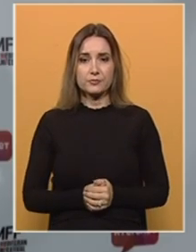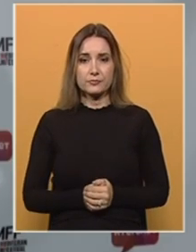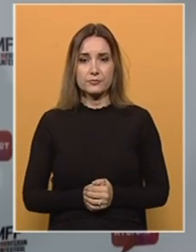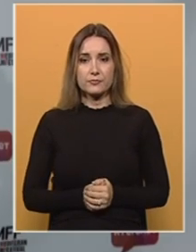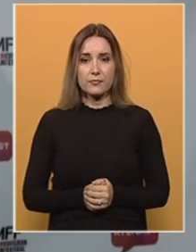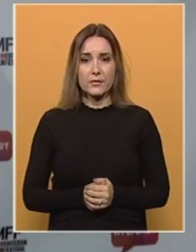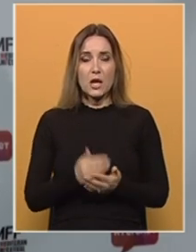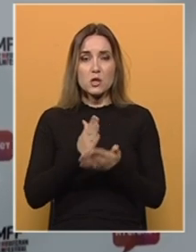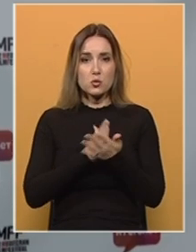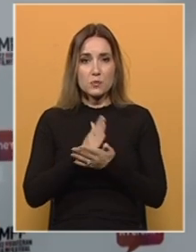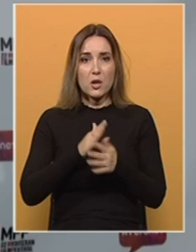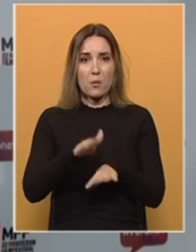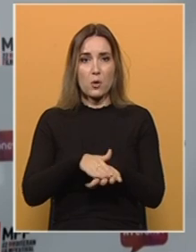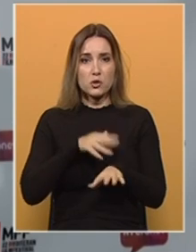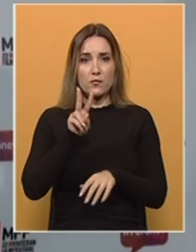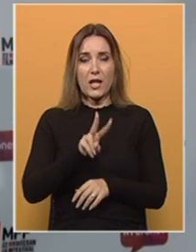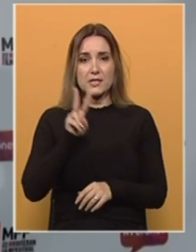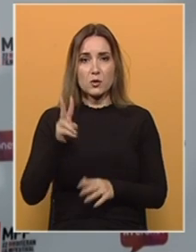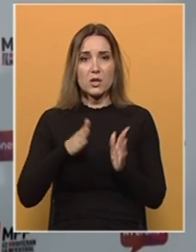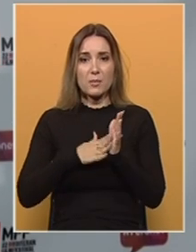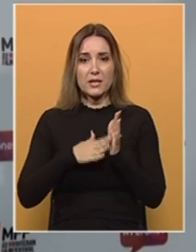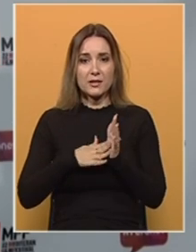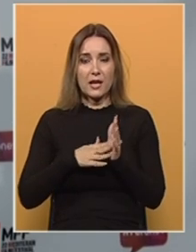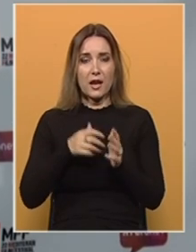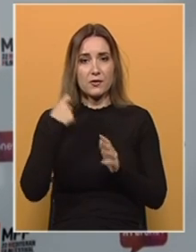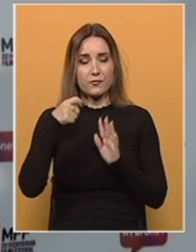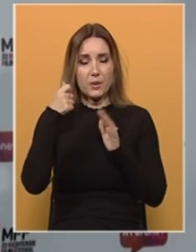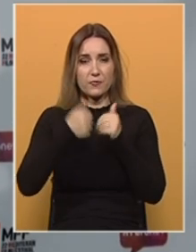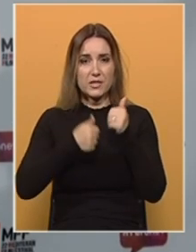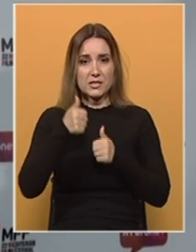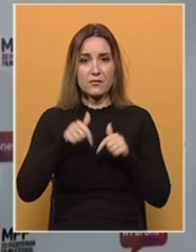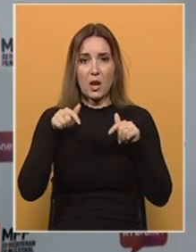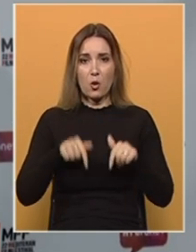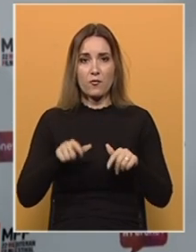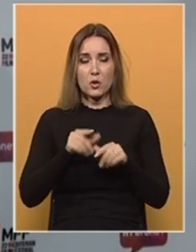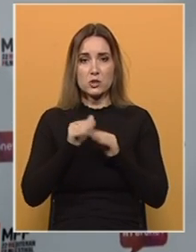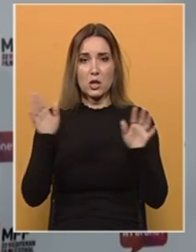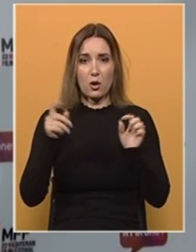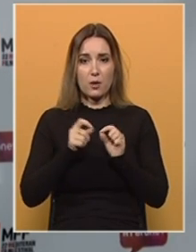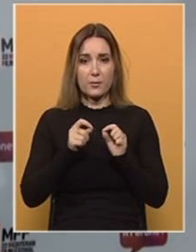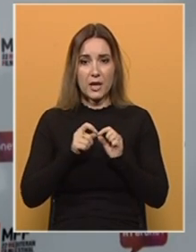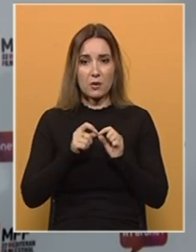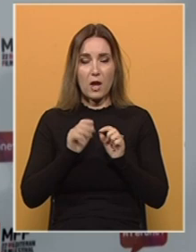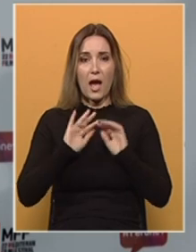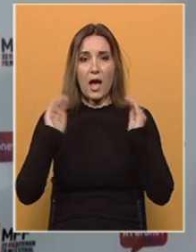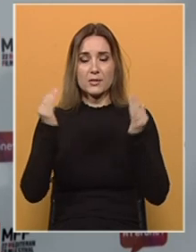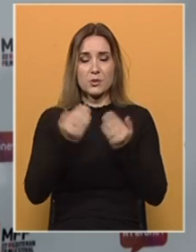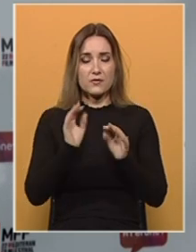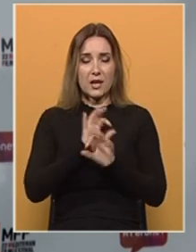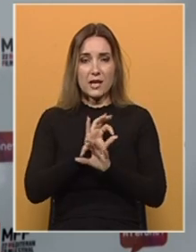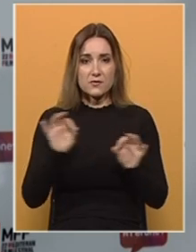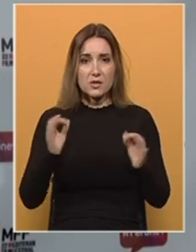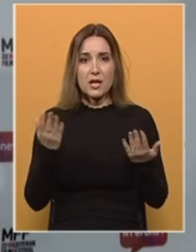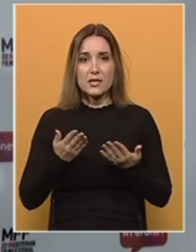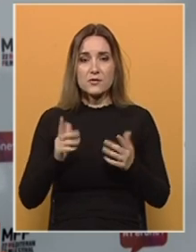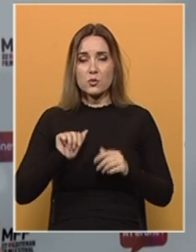Da, islužbeno je počeo 22. Mediteran film festival upravo ovdje u Širokom brijegu. Atmosfera je izvrsna. Svi